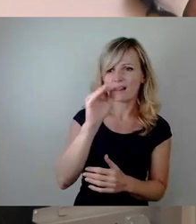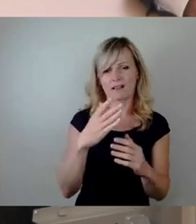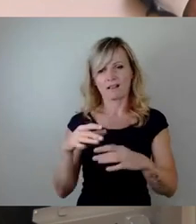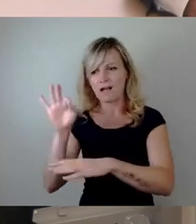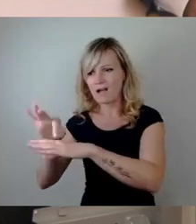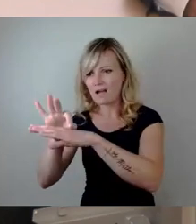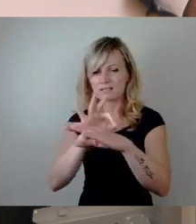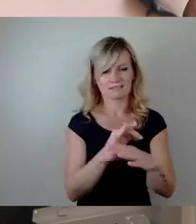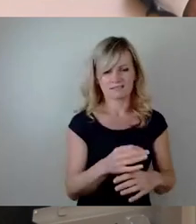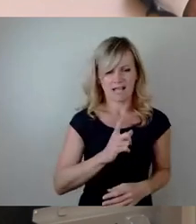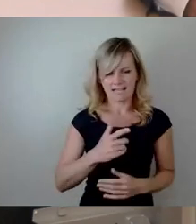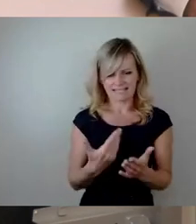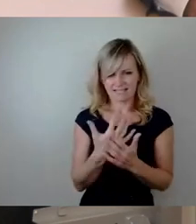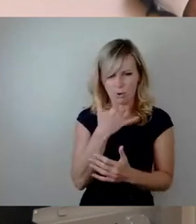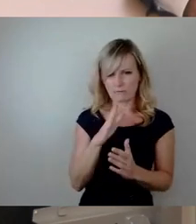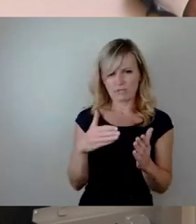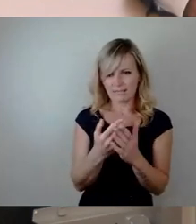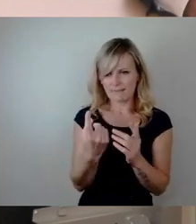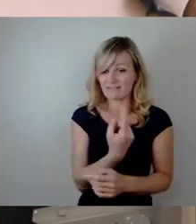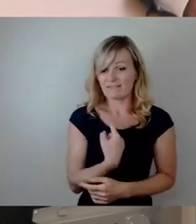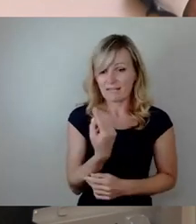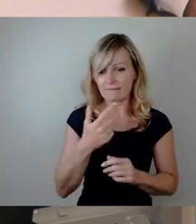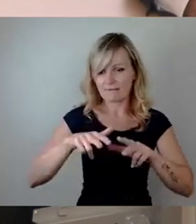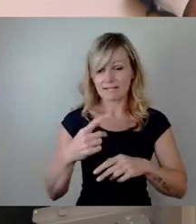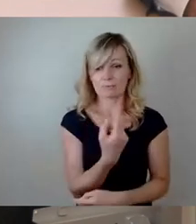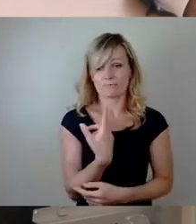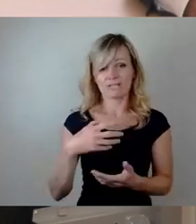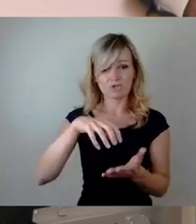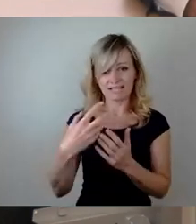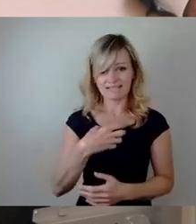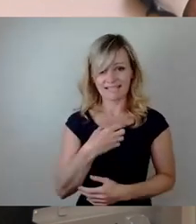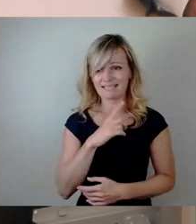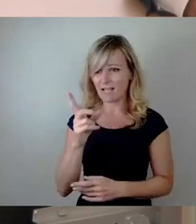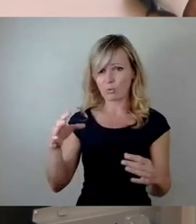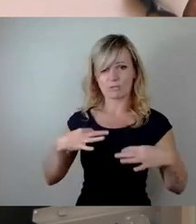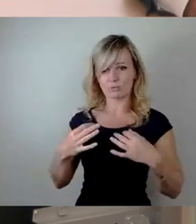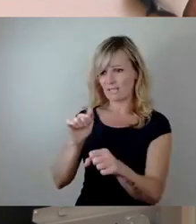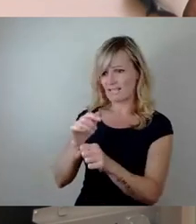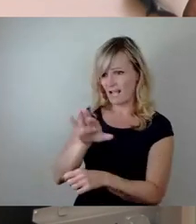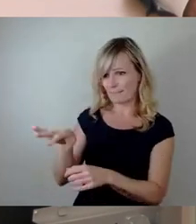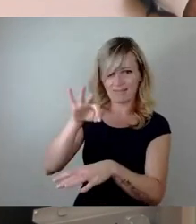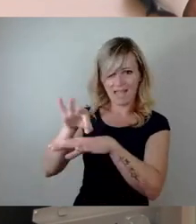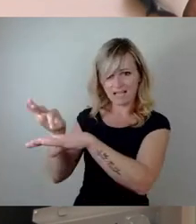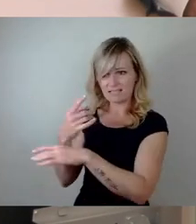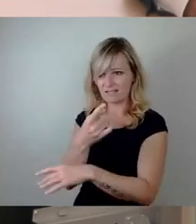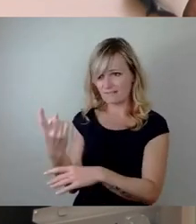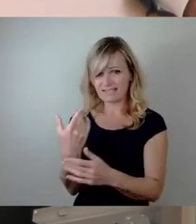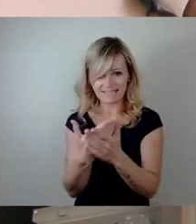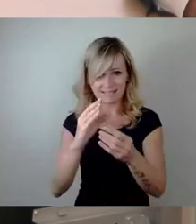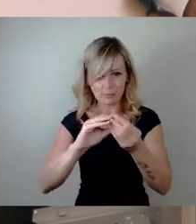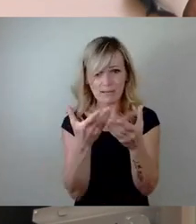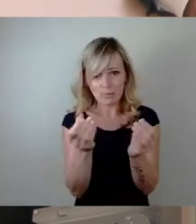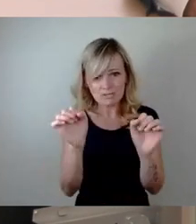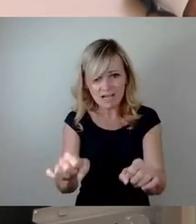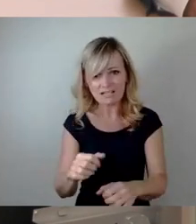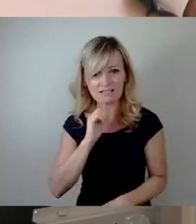dass wir als Verwaltung, oder nicht wir als Stadt Dresden, sondern das Gesundheitsamt mit seinen Ärzten irgendetwas an dem Problem verbessern